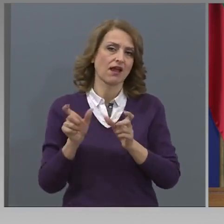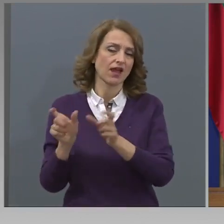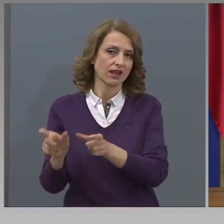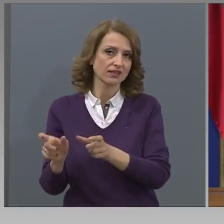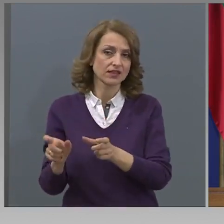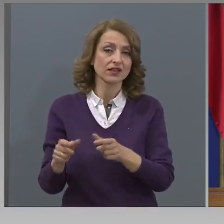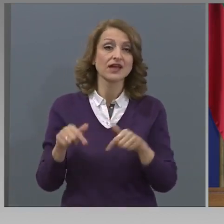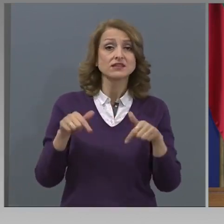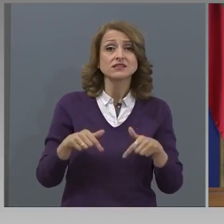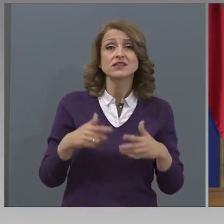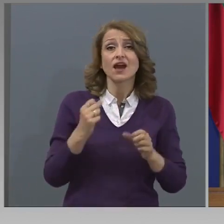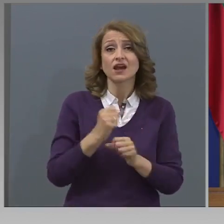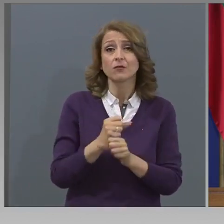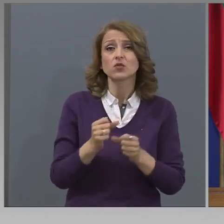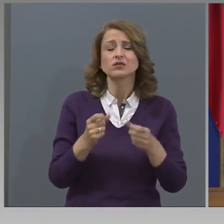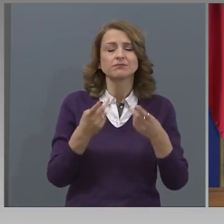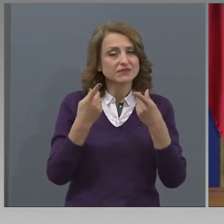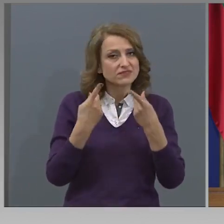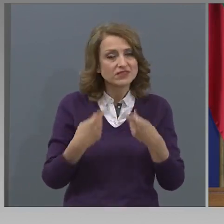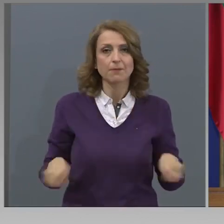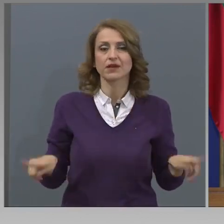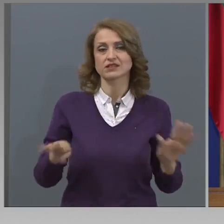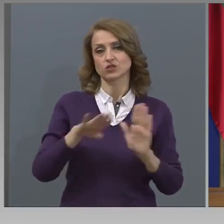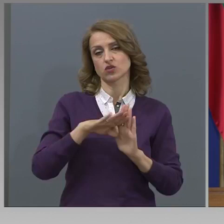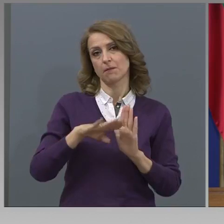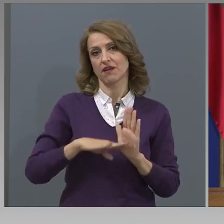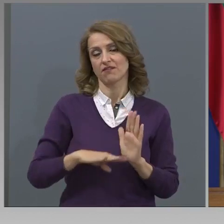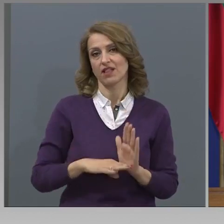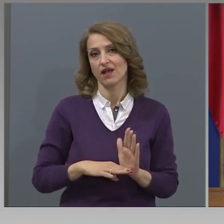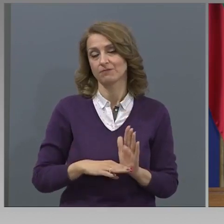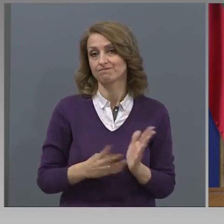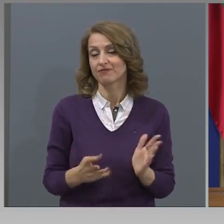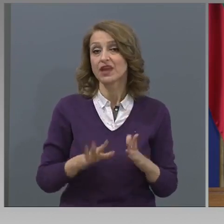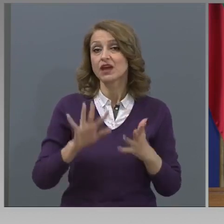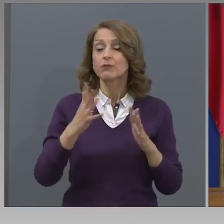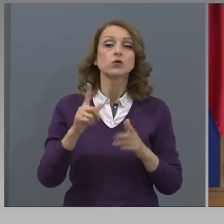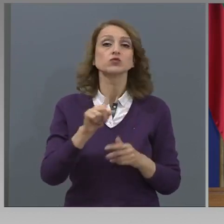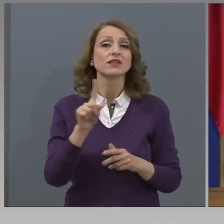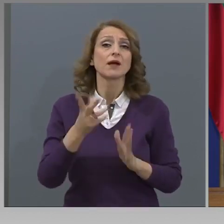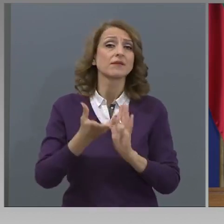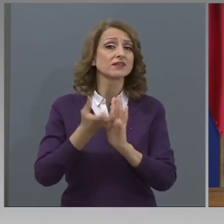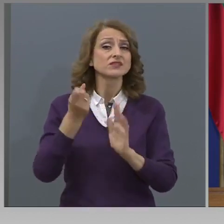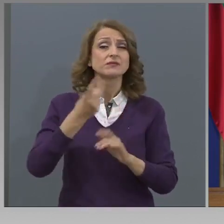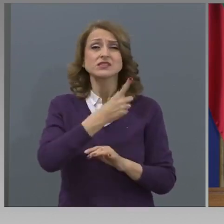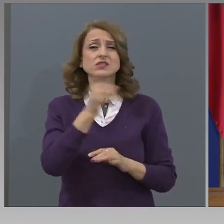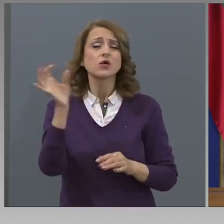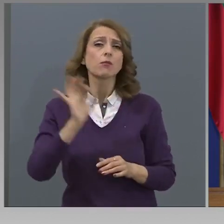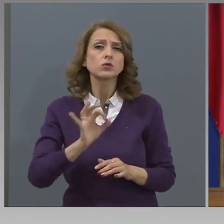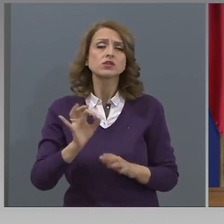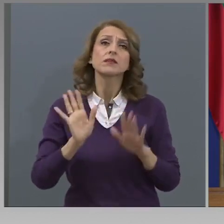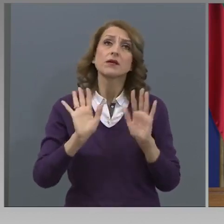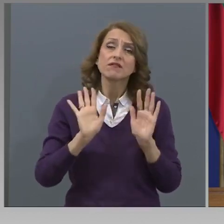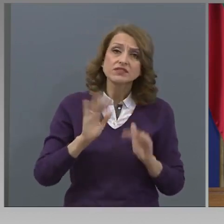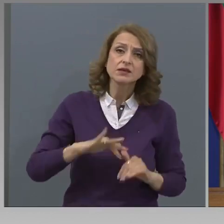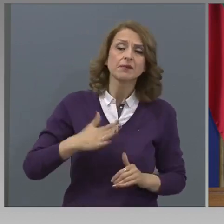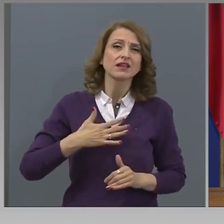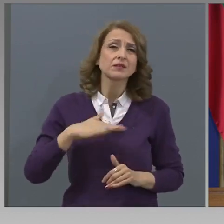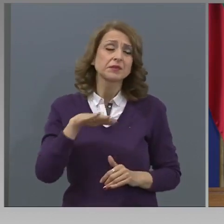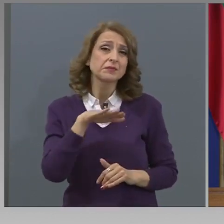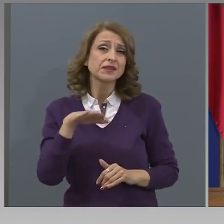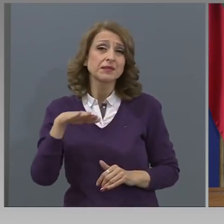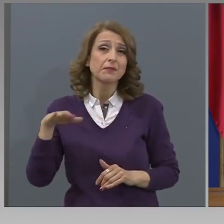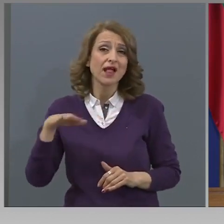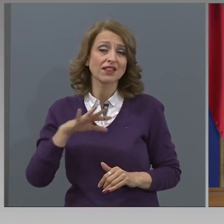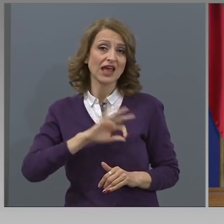различни правила. Може би няма 100% да го вземат, но се пак има някакви минимални резултати, които трябва да се